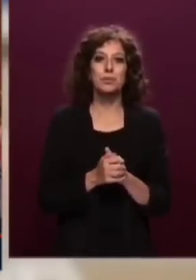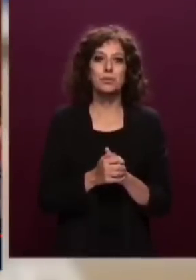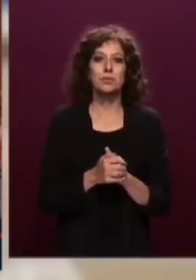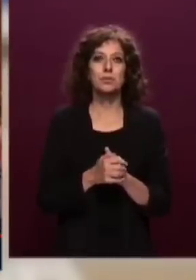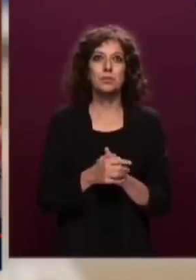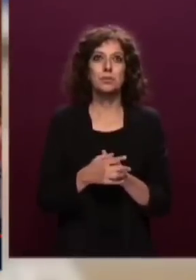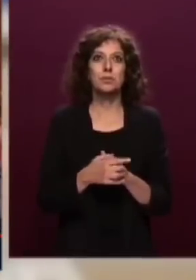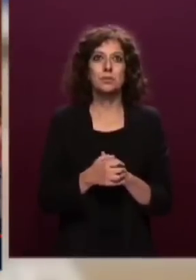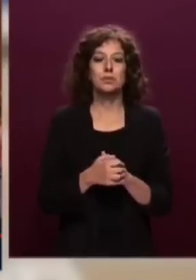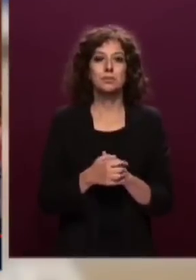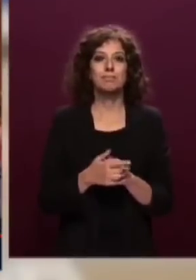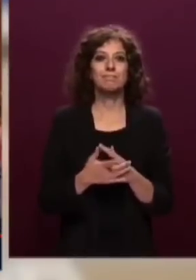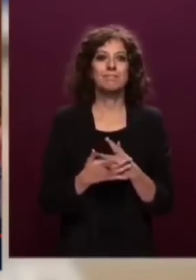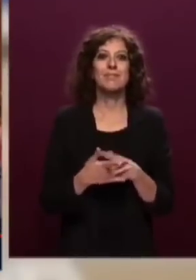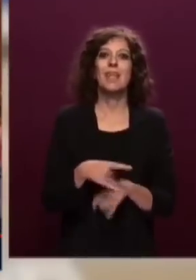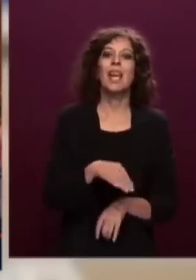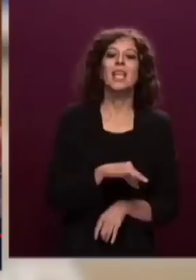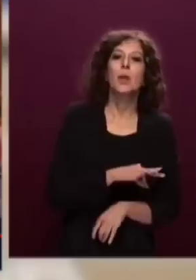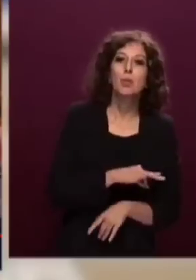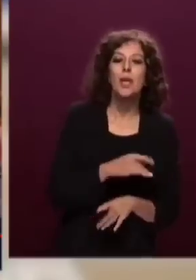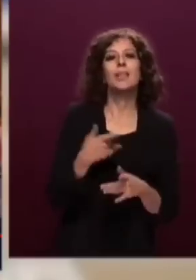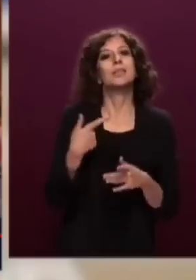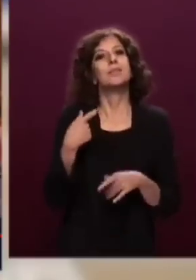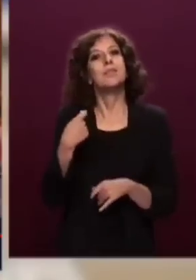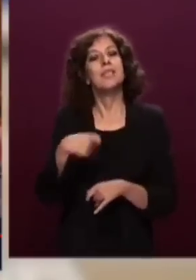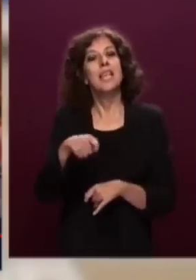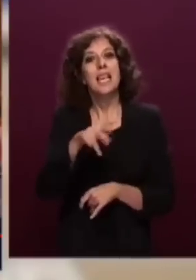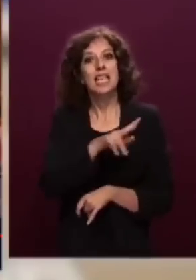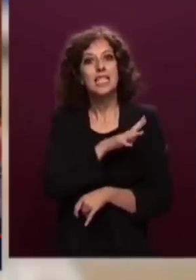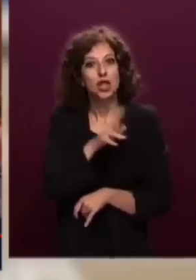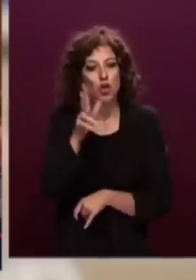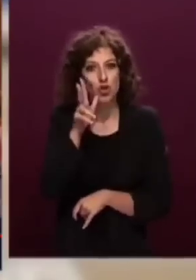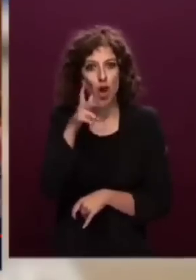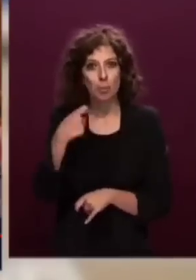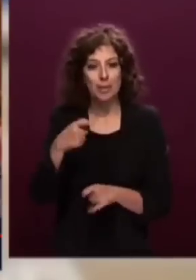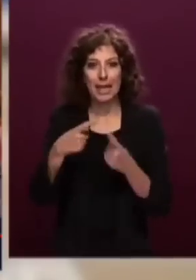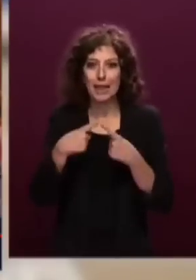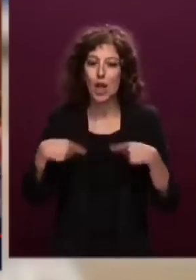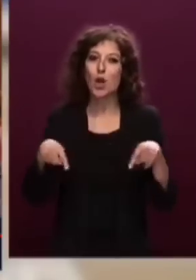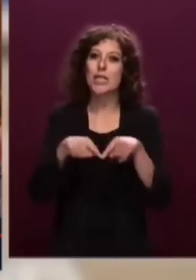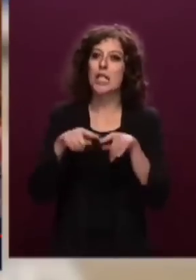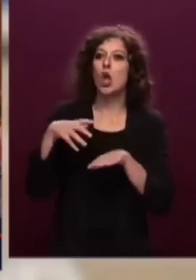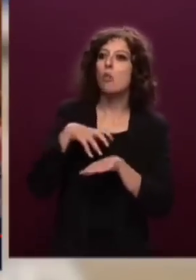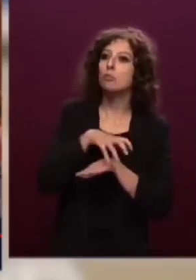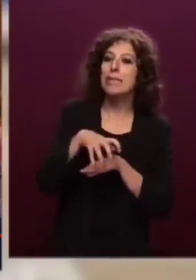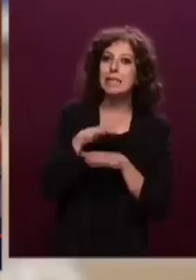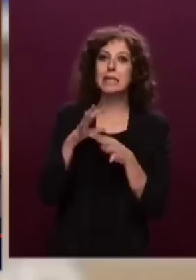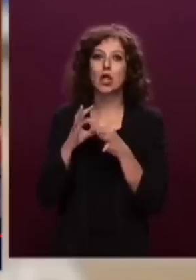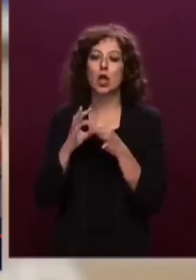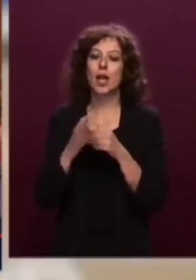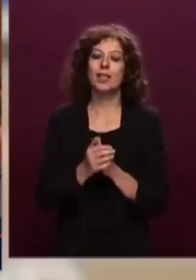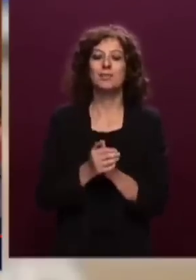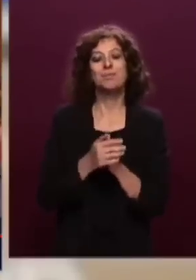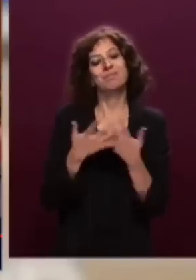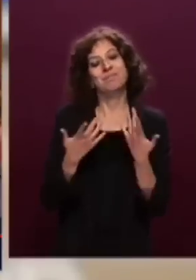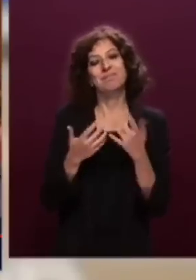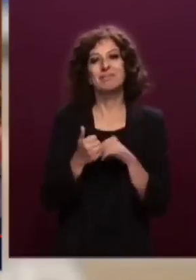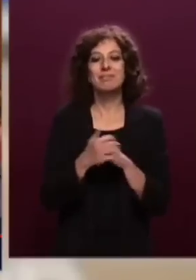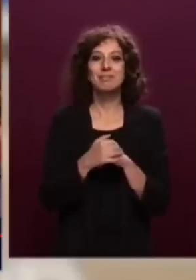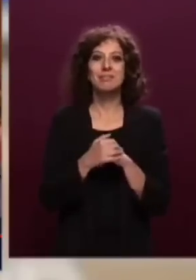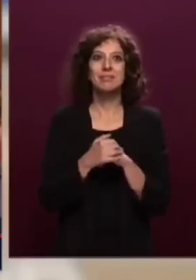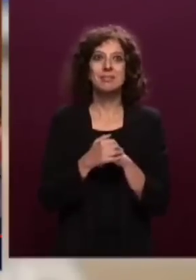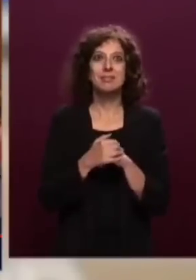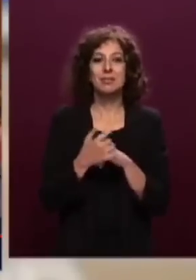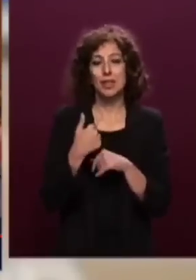signori deputati, signora Presidente del Consiglio, signori Ministri. Intanto mi si consenta una battuta. Non ci